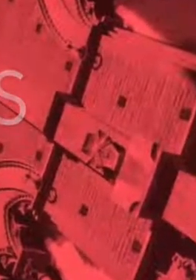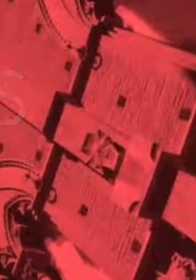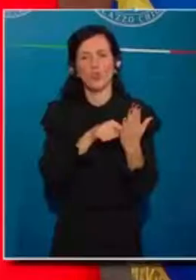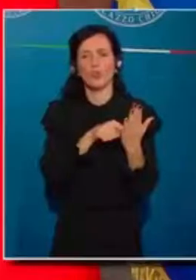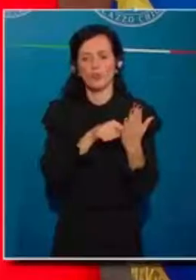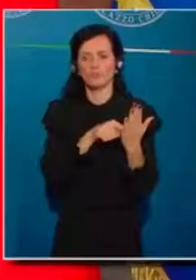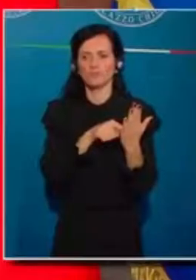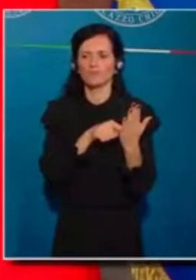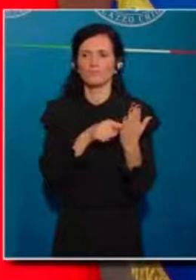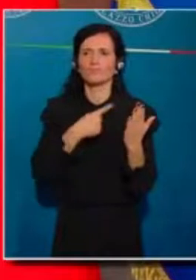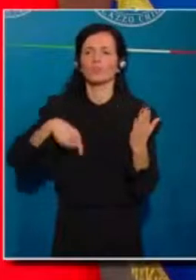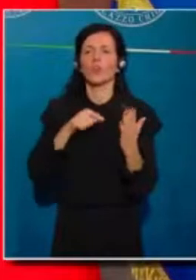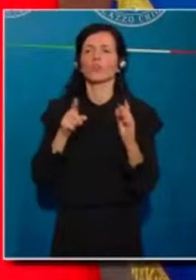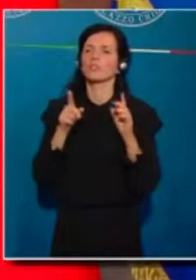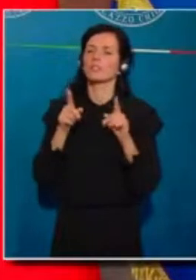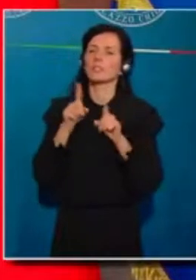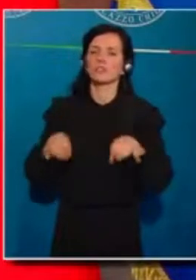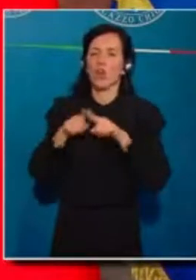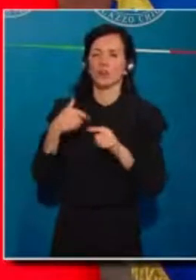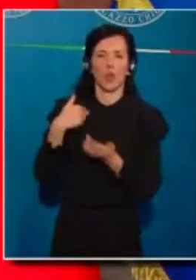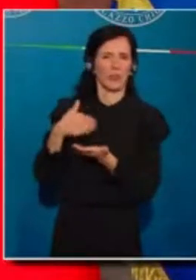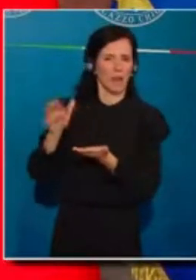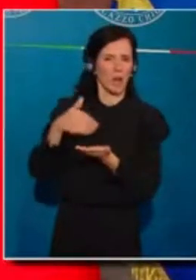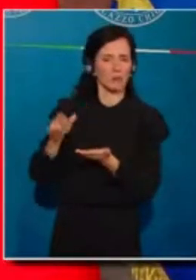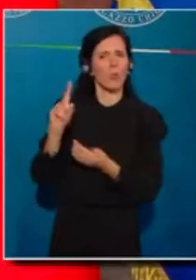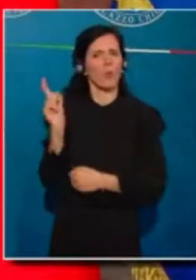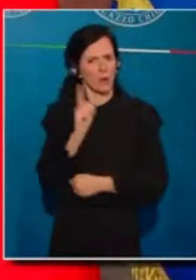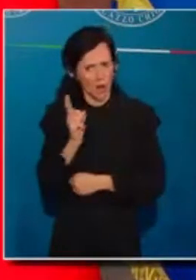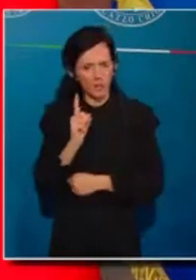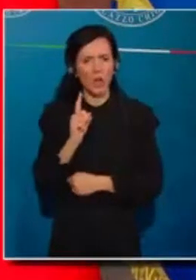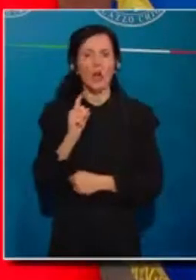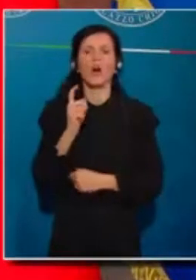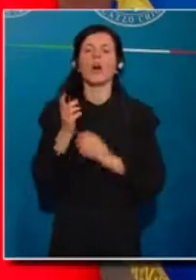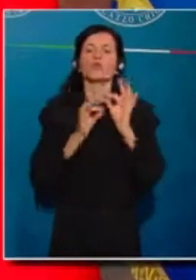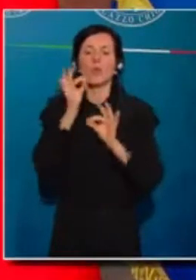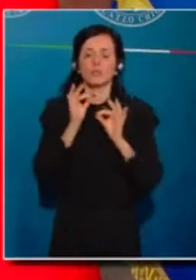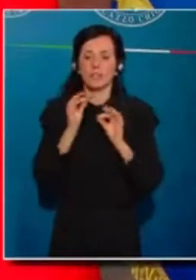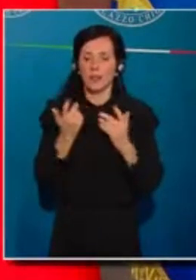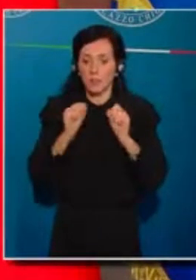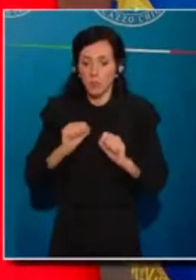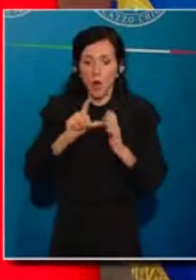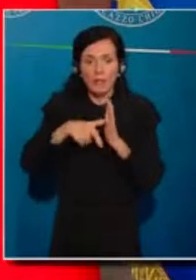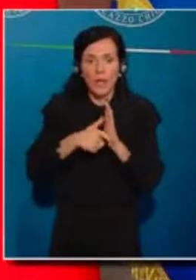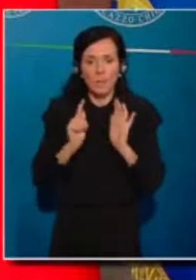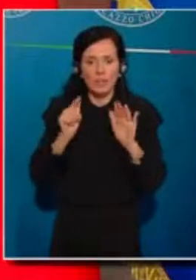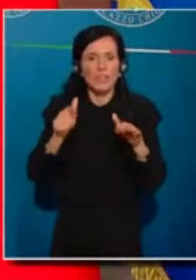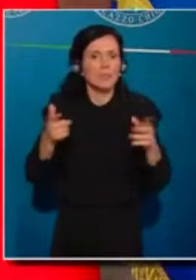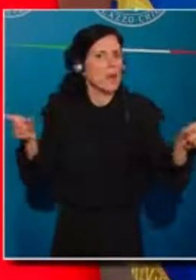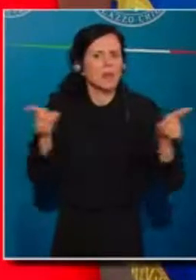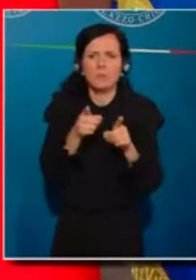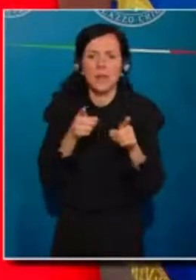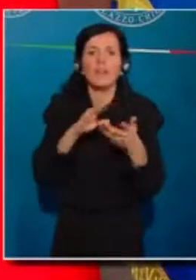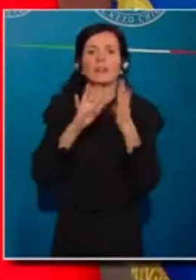Noi dobbiamo confidare anche che nel giro di un po' di settimane eh si consolideranno anche le